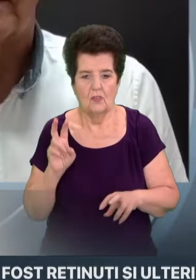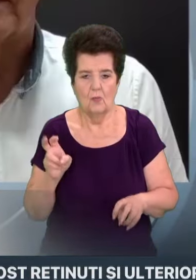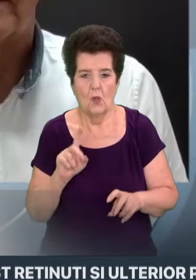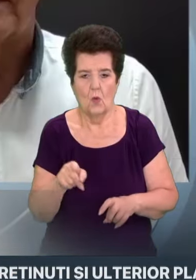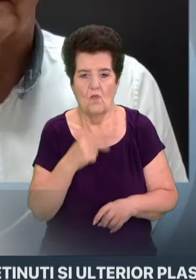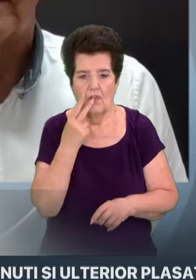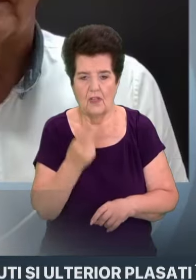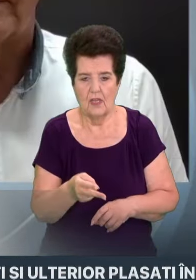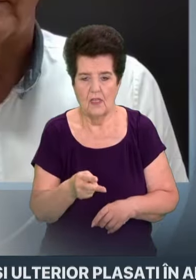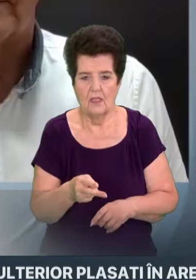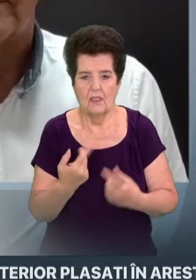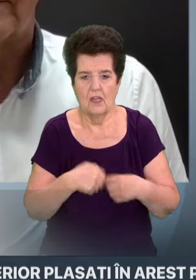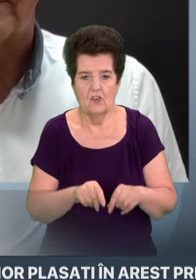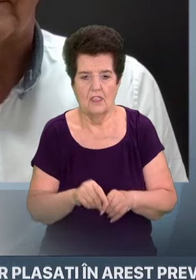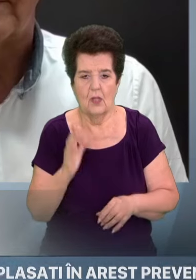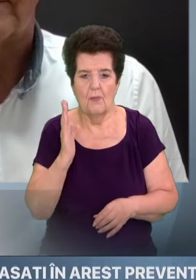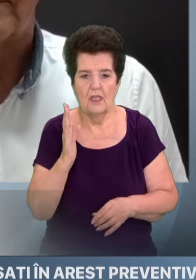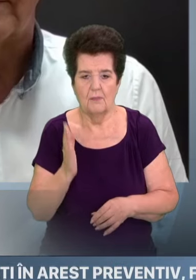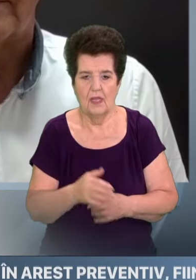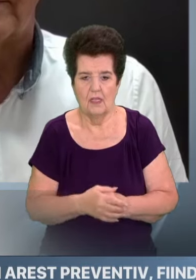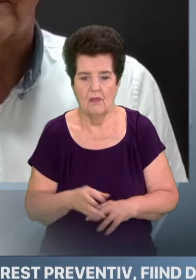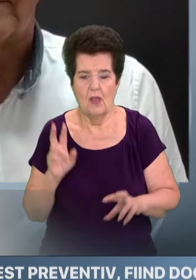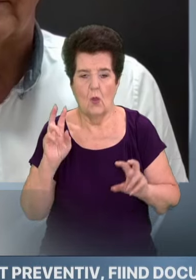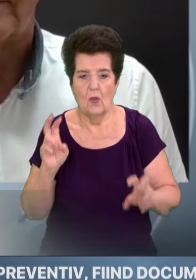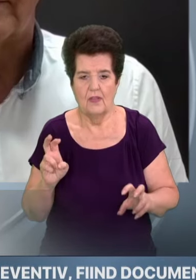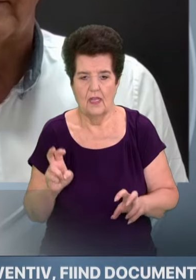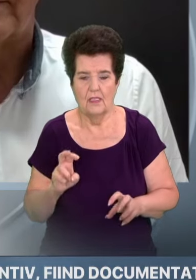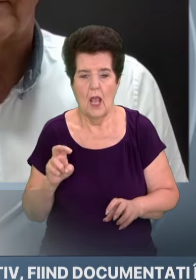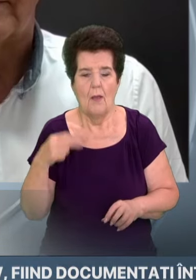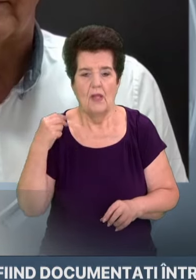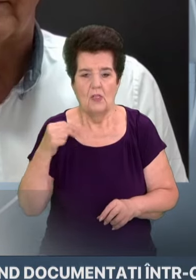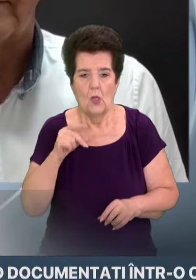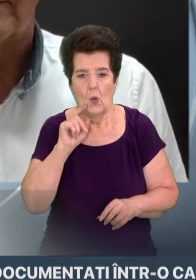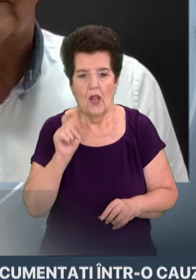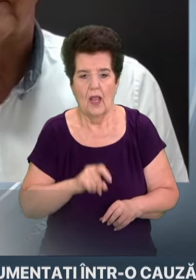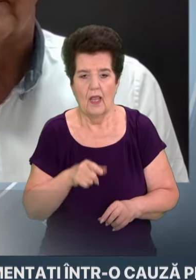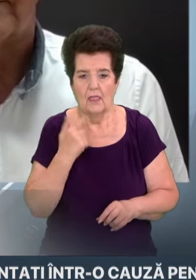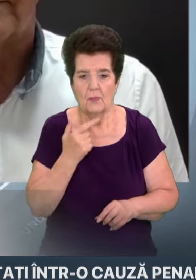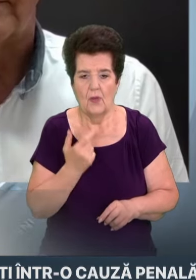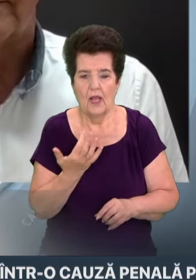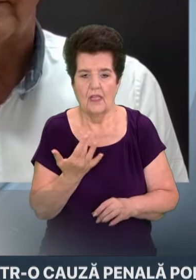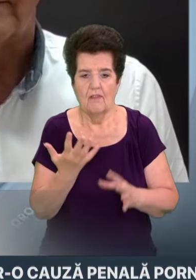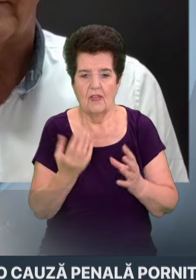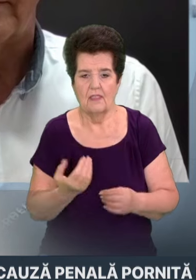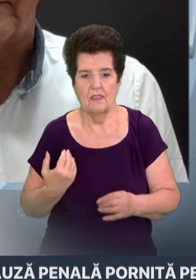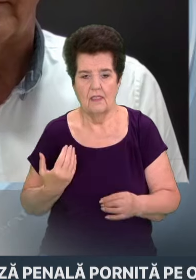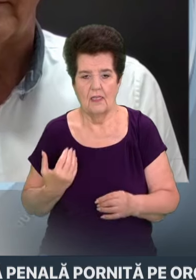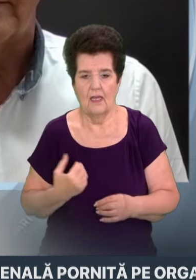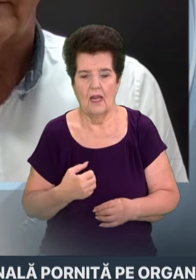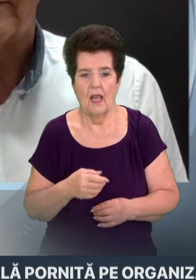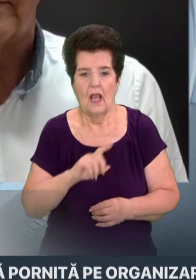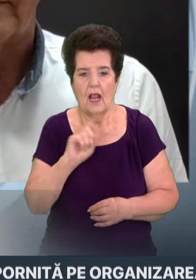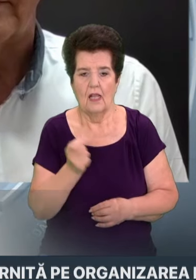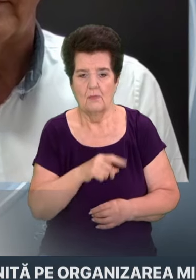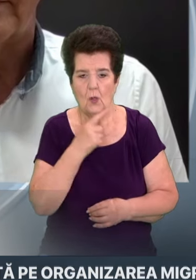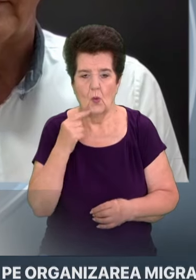vedeți dumneavoastră această perspectivă? În contextul în care președintele ucrainean spunea acum câteva zile că războiul cu Rusia